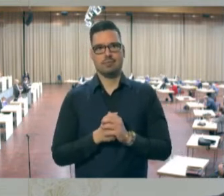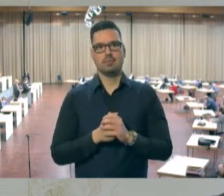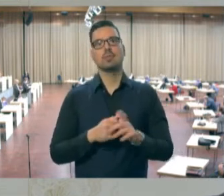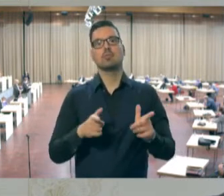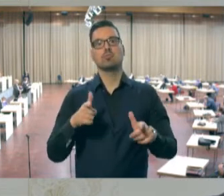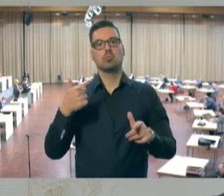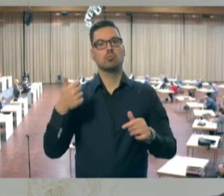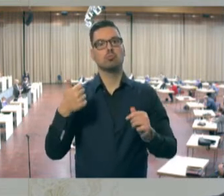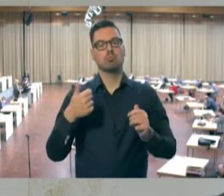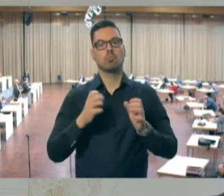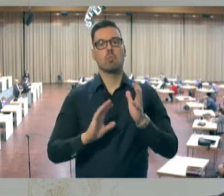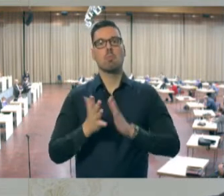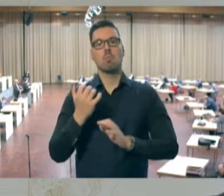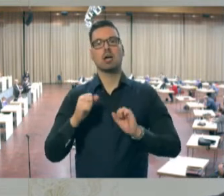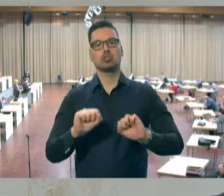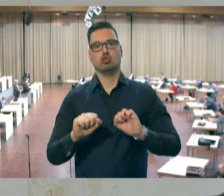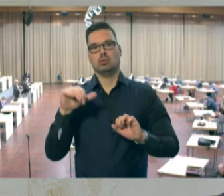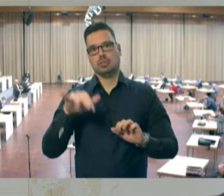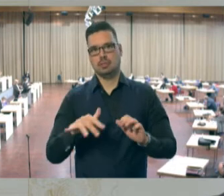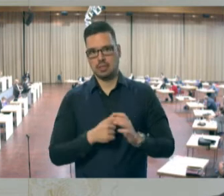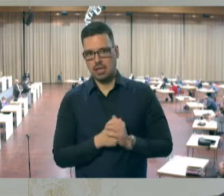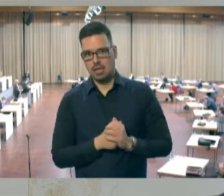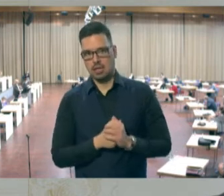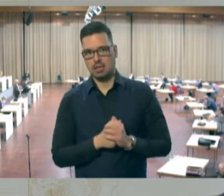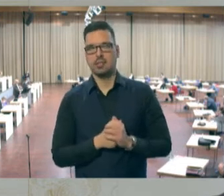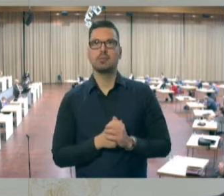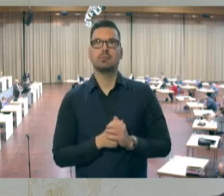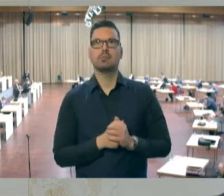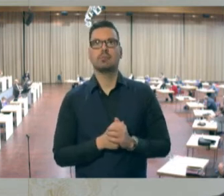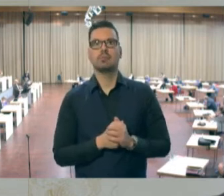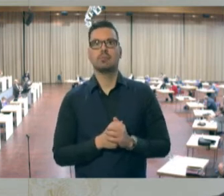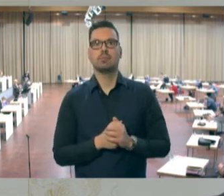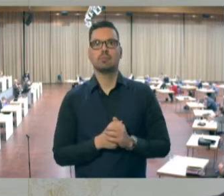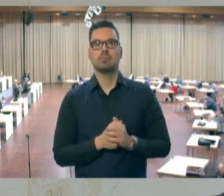Brandschutzbestimmungen sich auseinandersetzen.